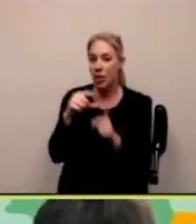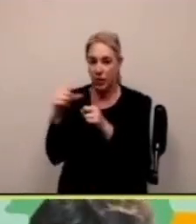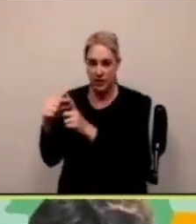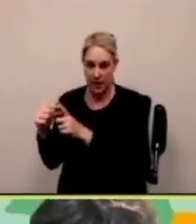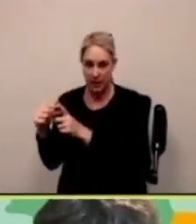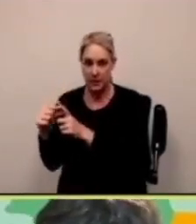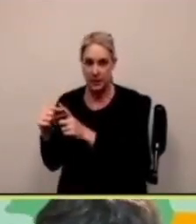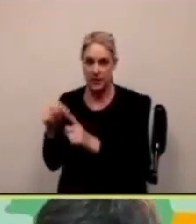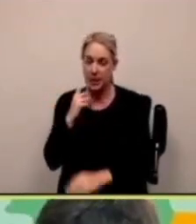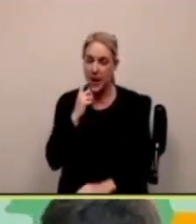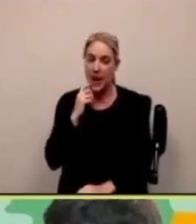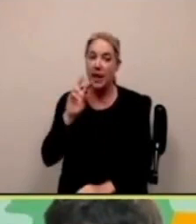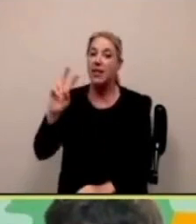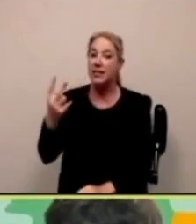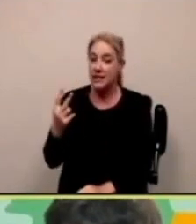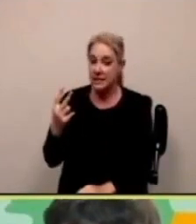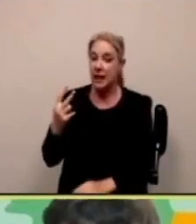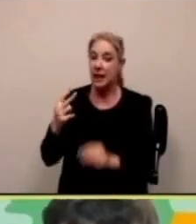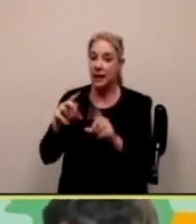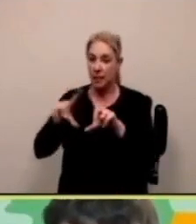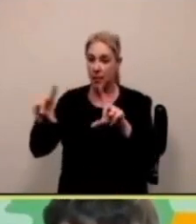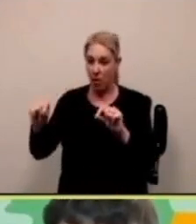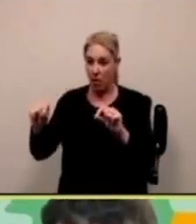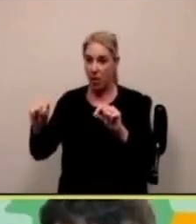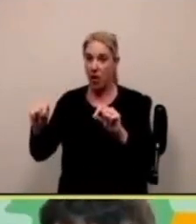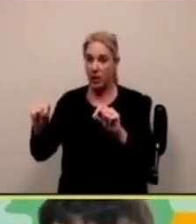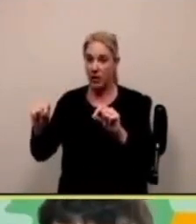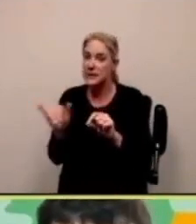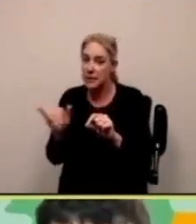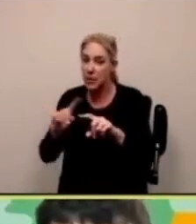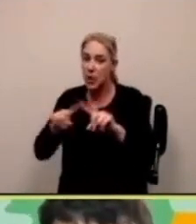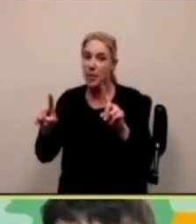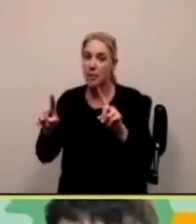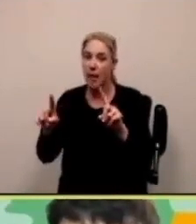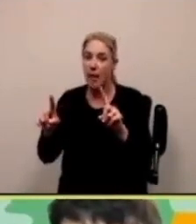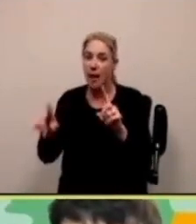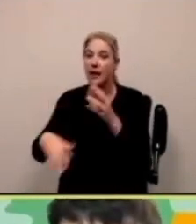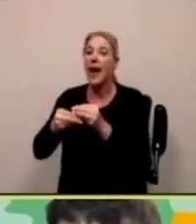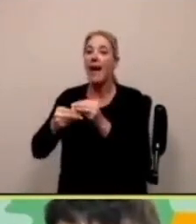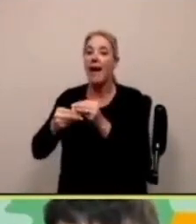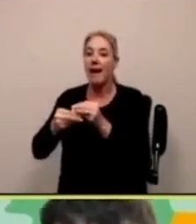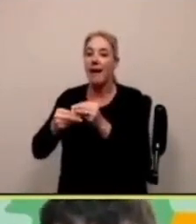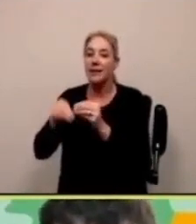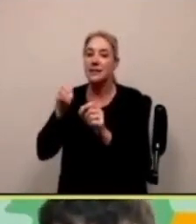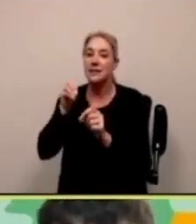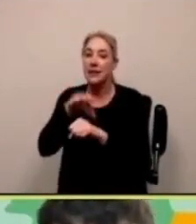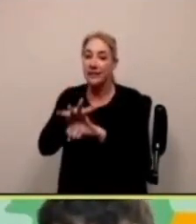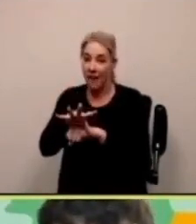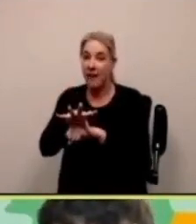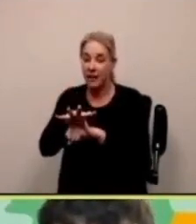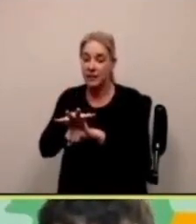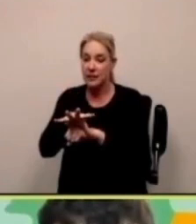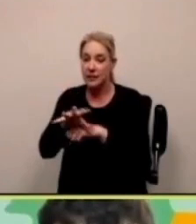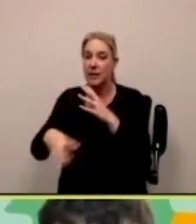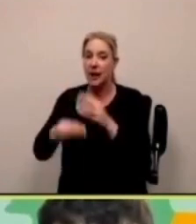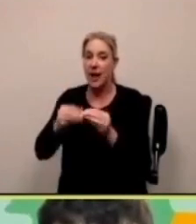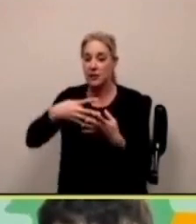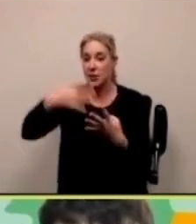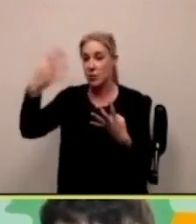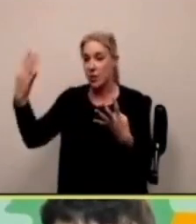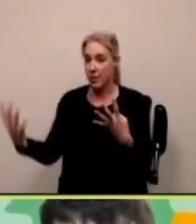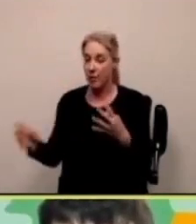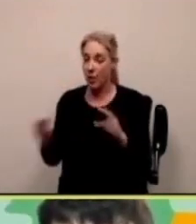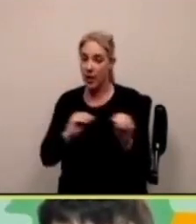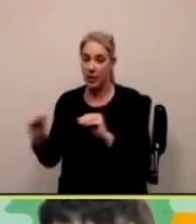e posso cambiarlo un altro testo e questo diventa simile